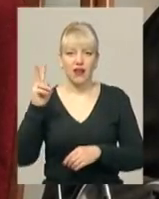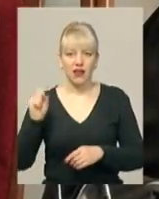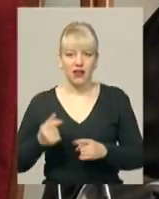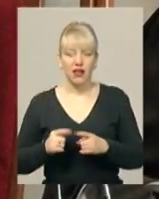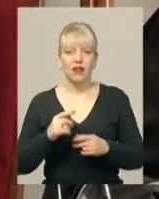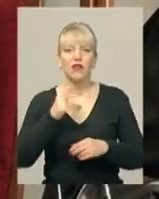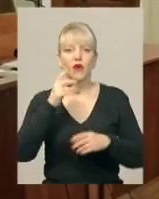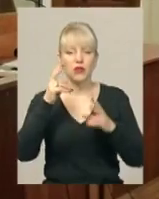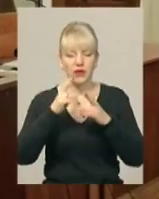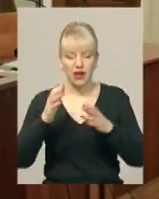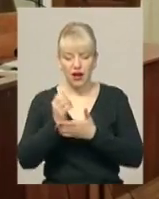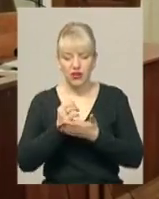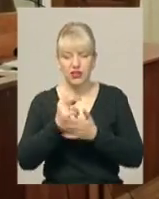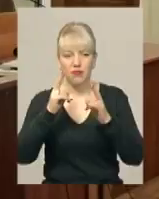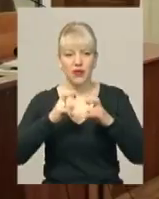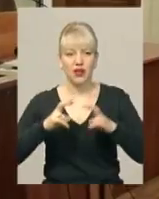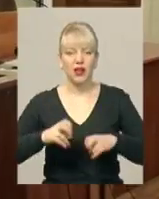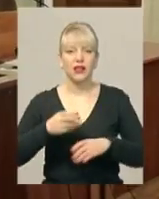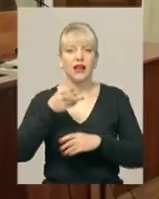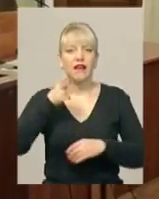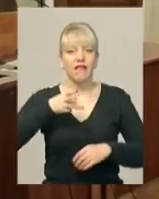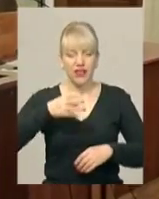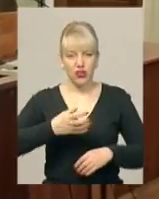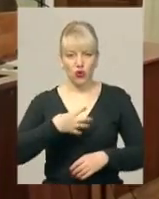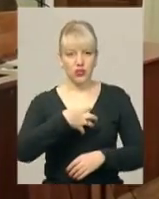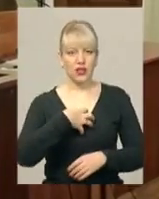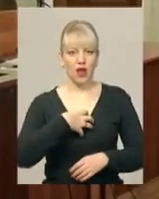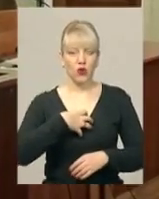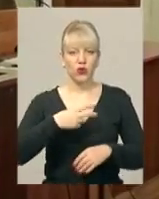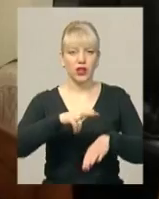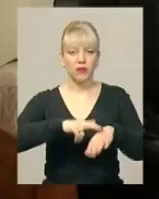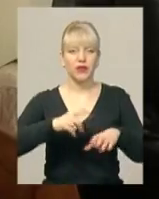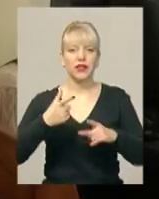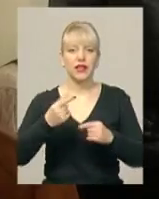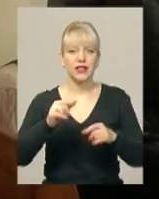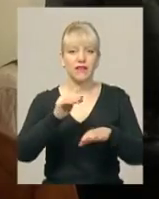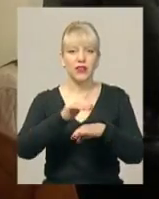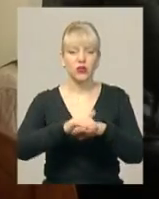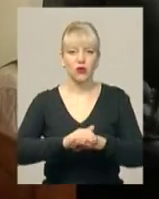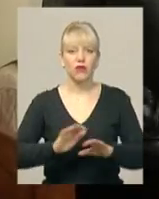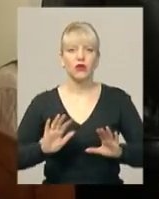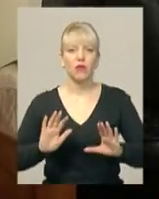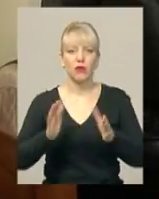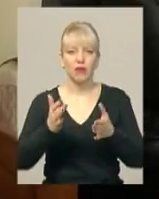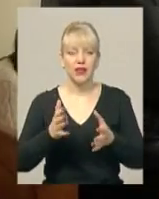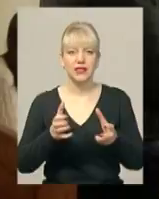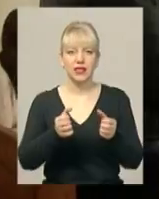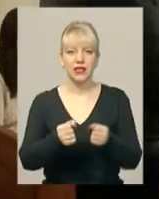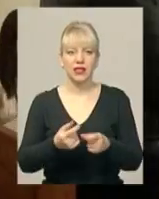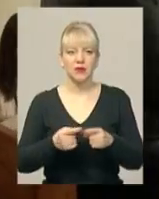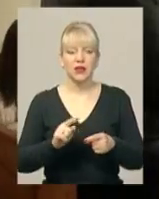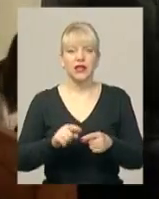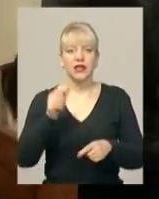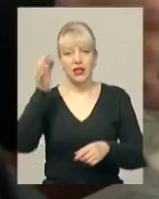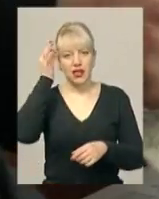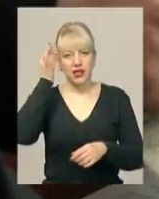збираються переглянути відео з нагрудних камер поліцейських, фіксований момент затримання. Нагадаю, правоохоронці затримали секретаря Хмельницької